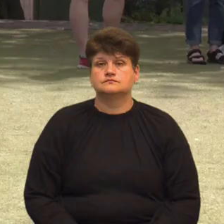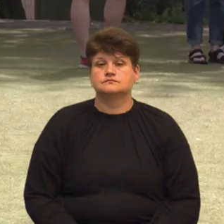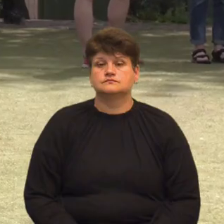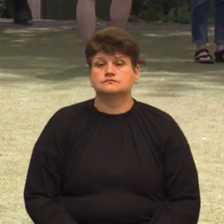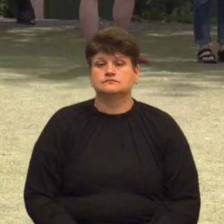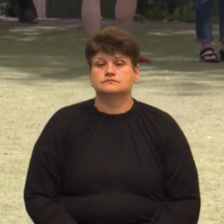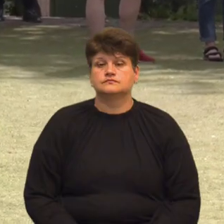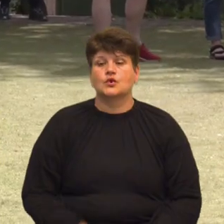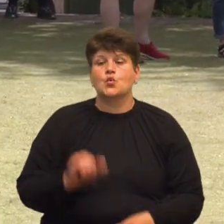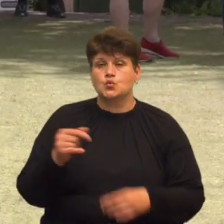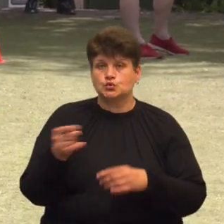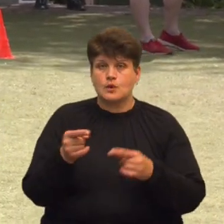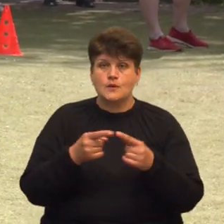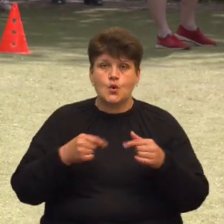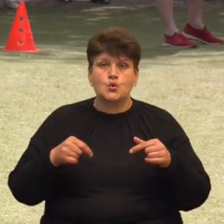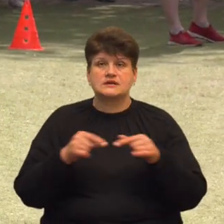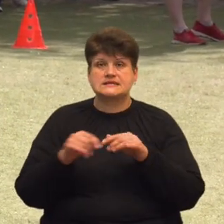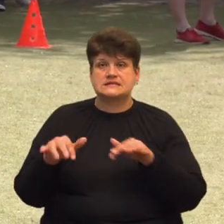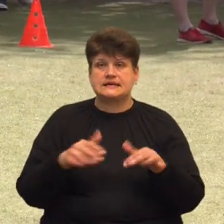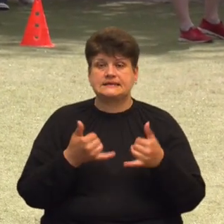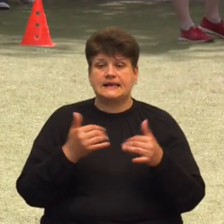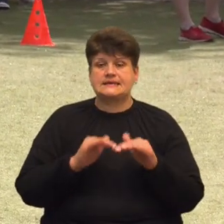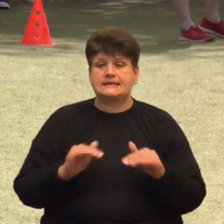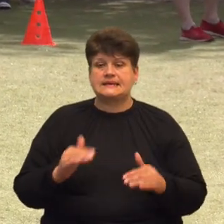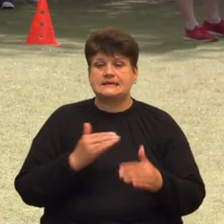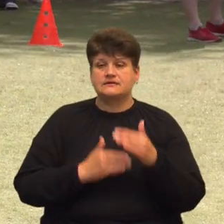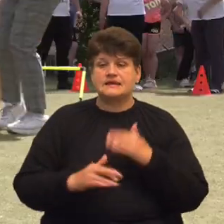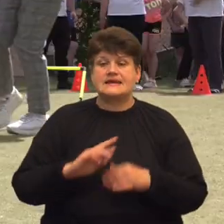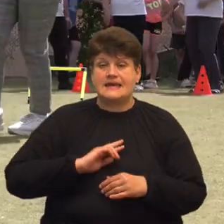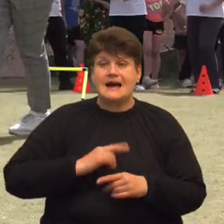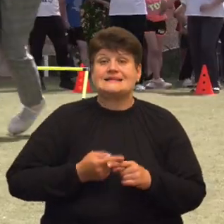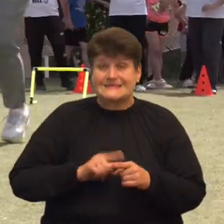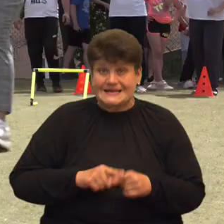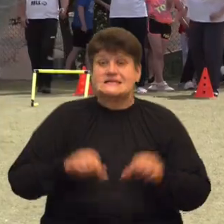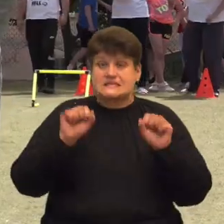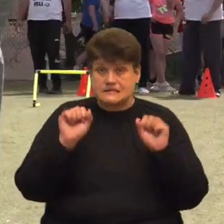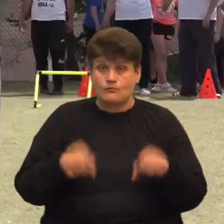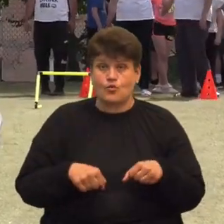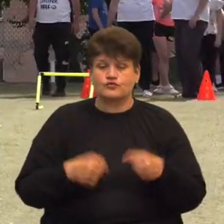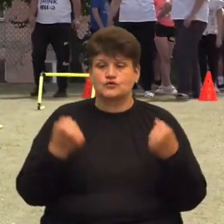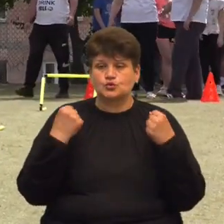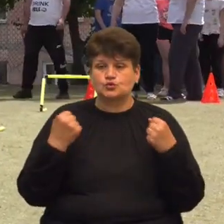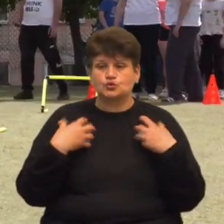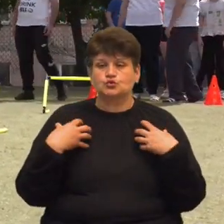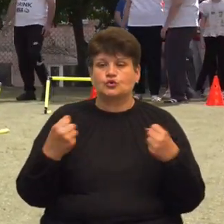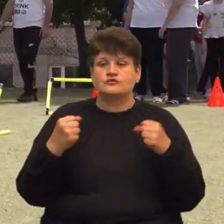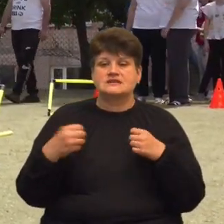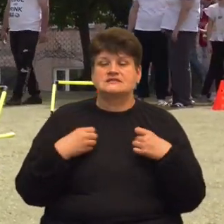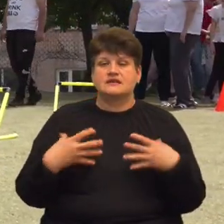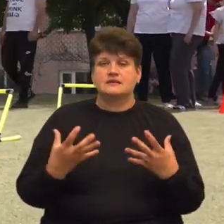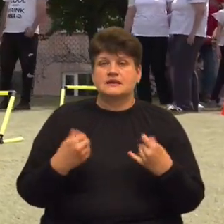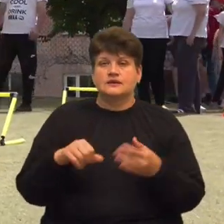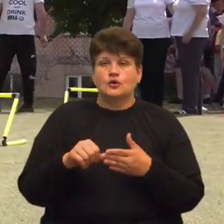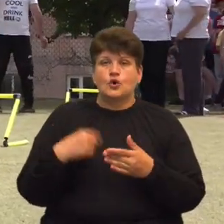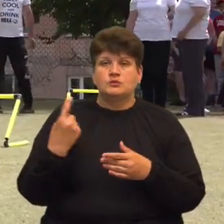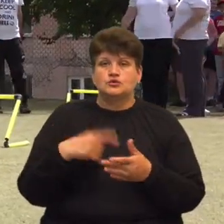У Тернополі організували захід для дітей з інвалідністю «Я це зможу». У фізкультурно-оздоровчому святі взяли участь вихованці обласного